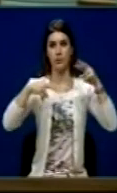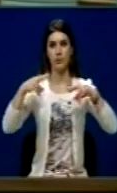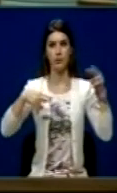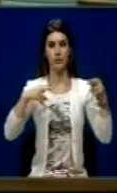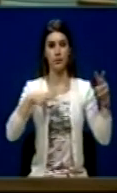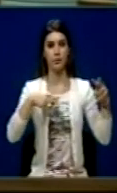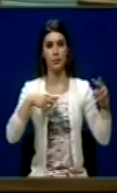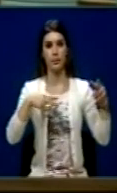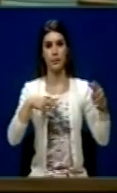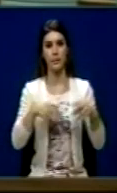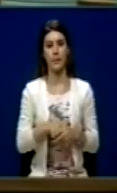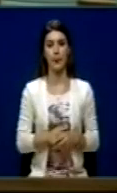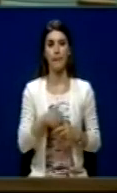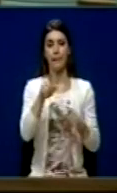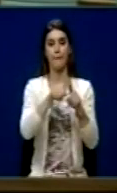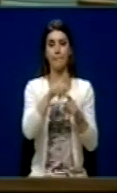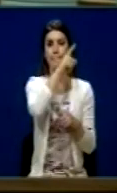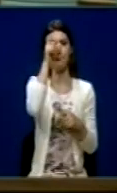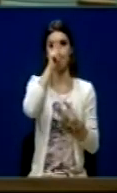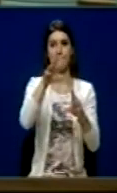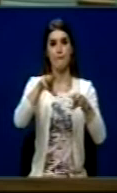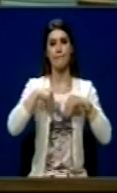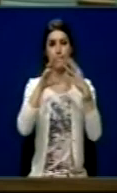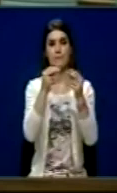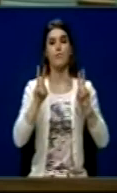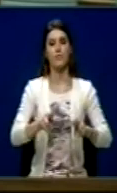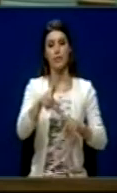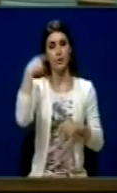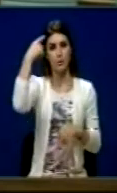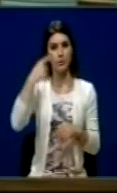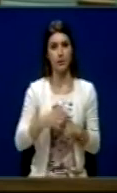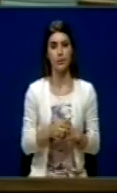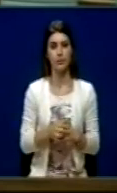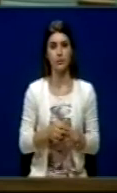realizoj të drejta, po që të a një të drejta, dhe të mësi përndjek shqiptarët atje.